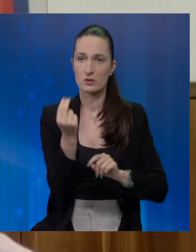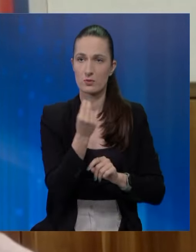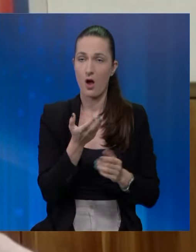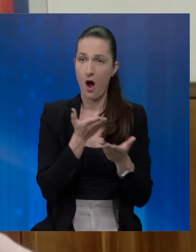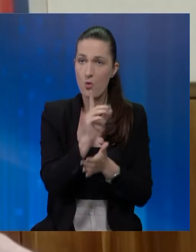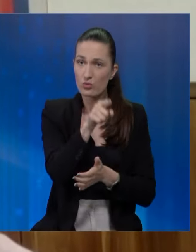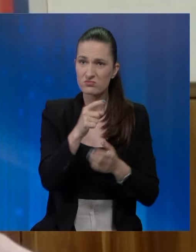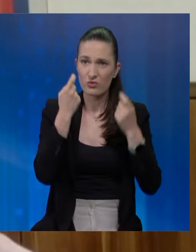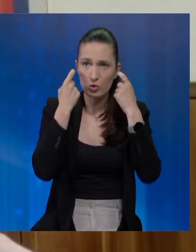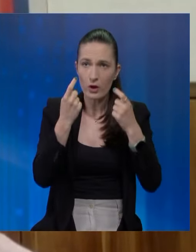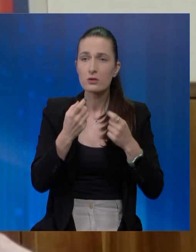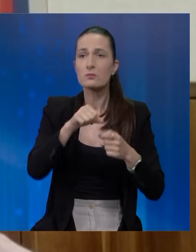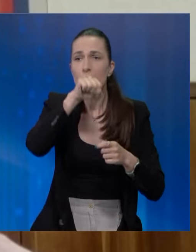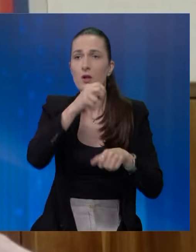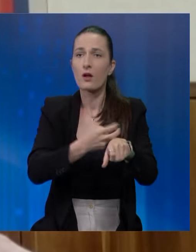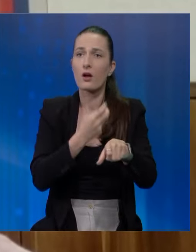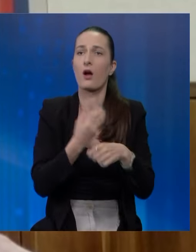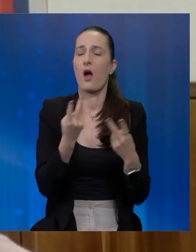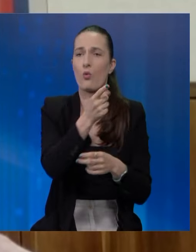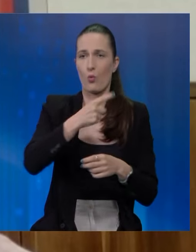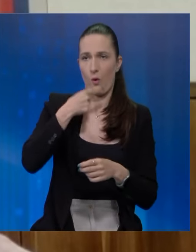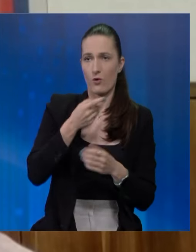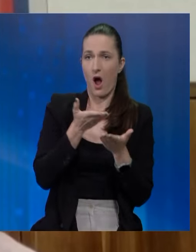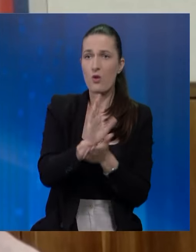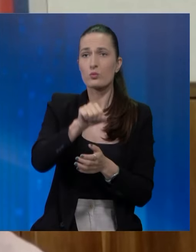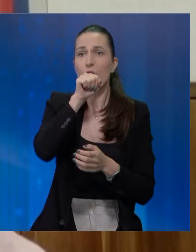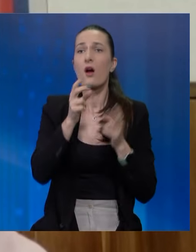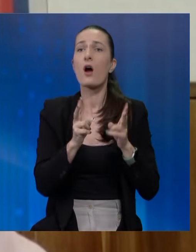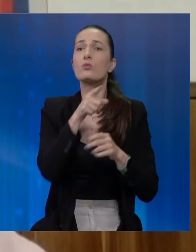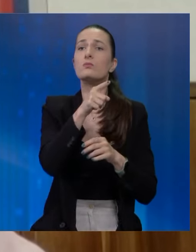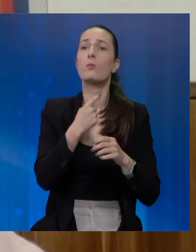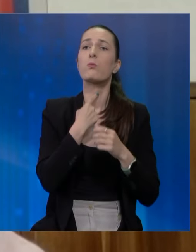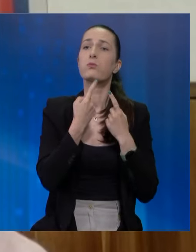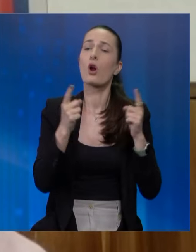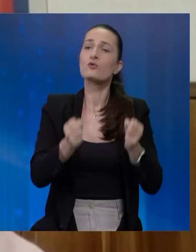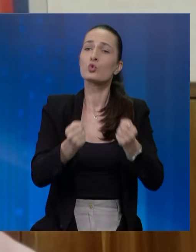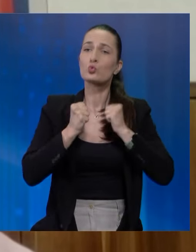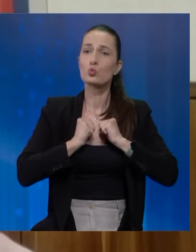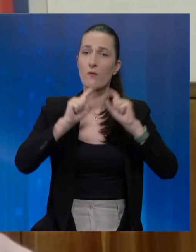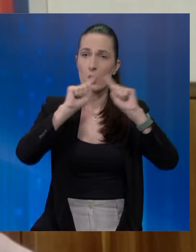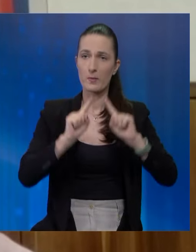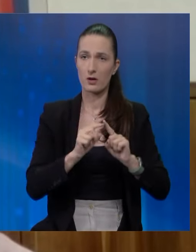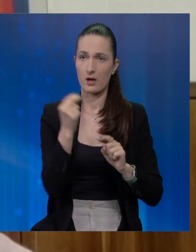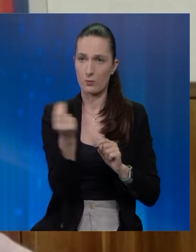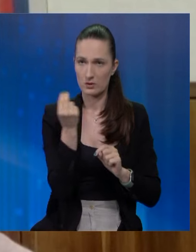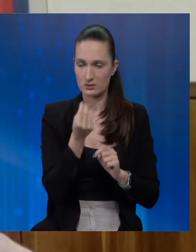Ako je on toliki patriota, kao što govori, ako je toliki kako sebe